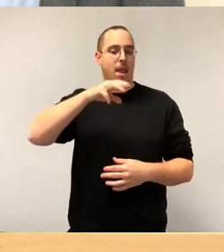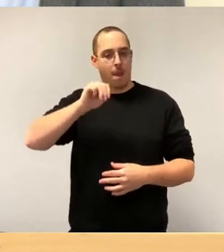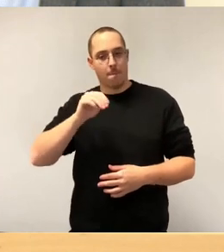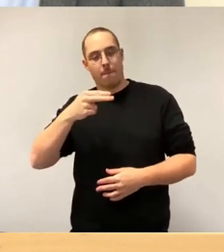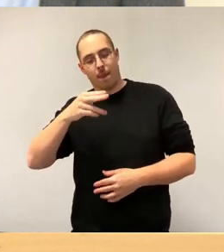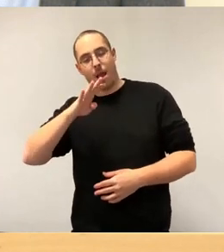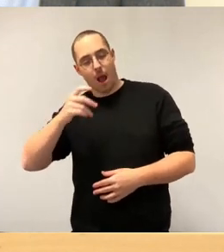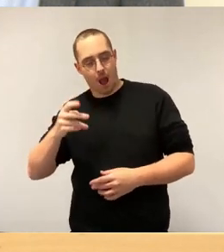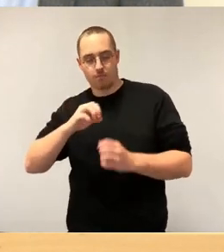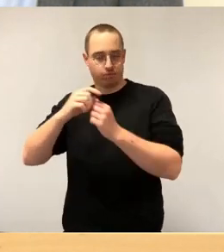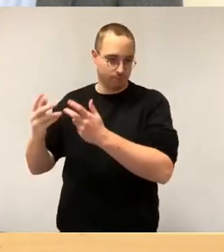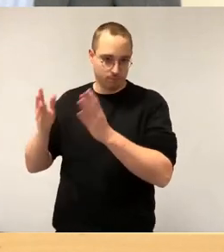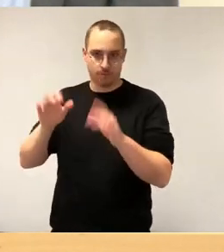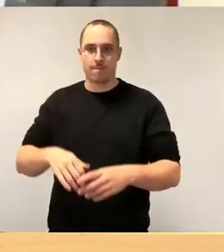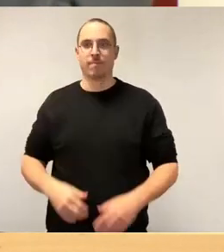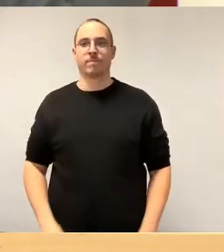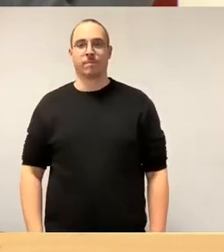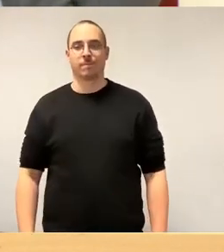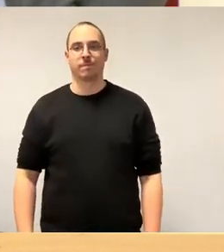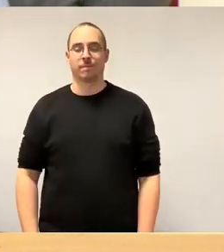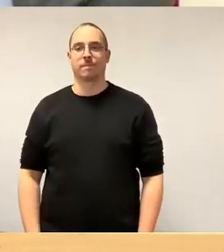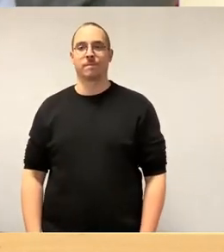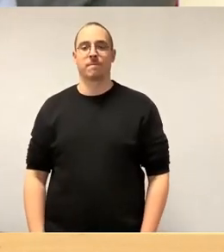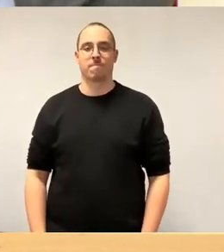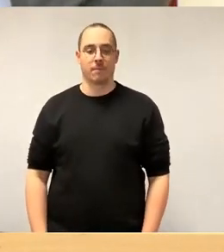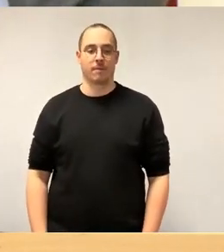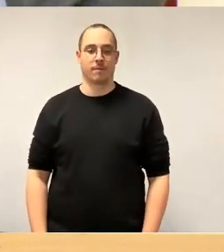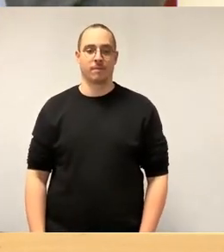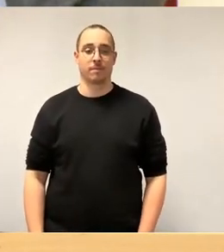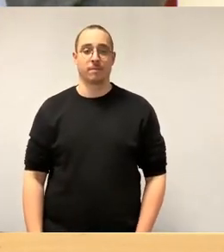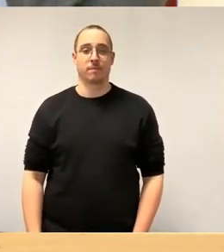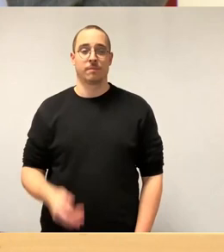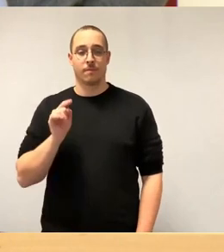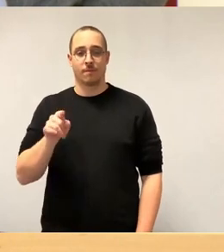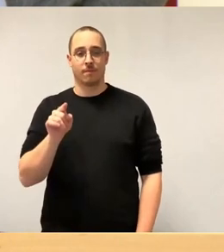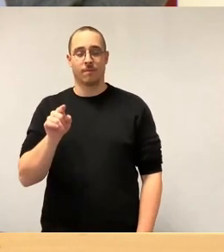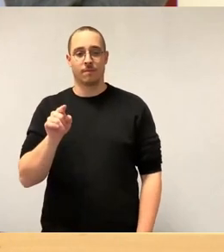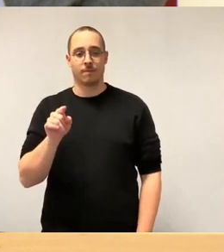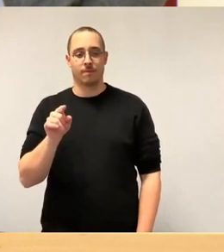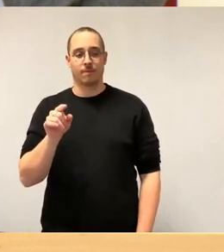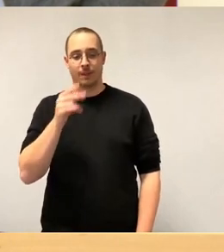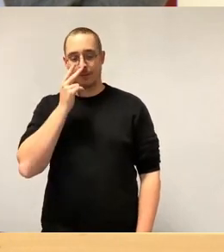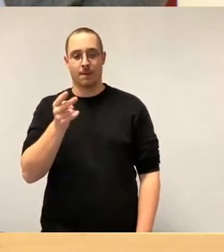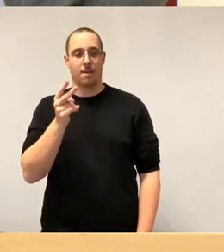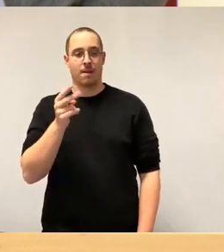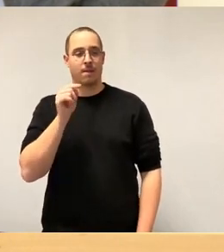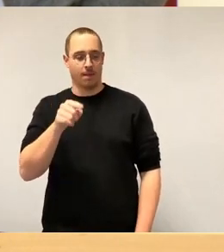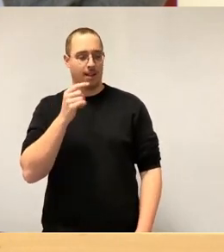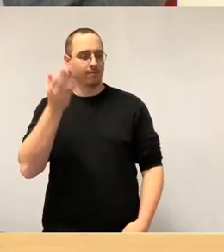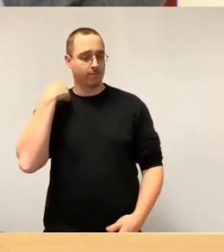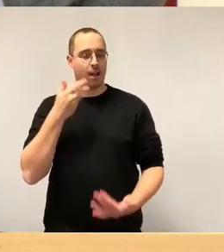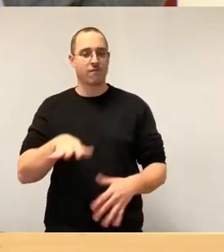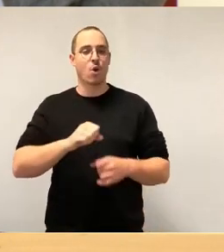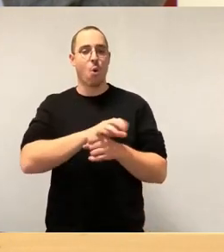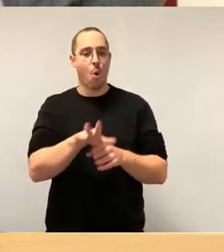Hier sehen wir, mit der Zeit von Corona-Krise, Baukostensteigerungen,